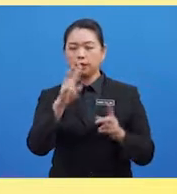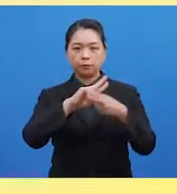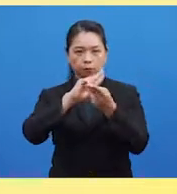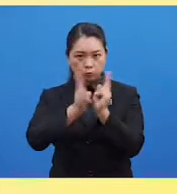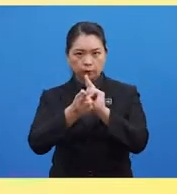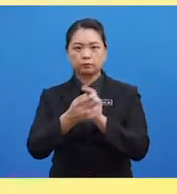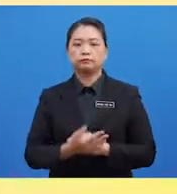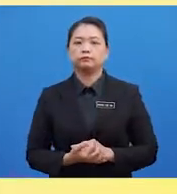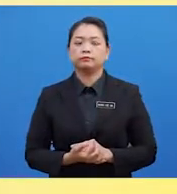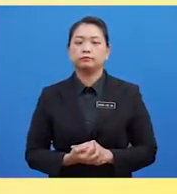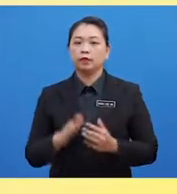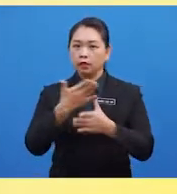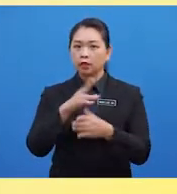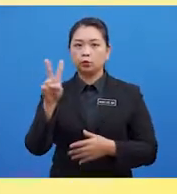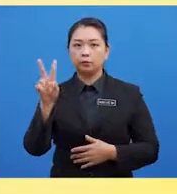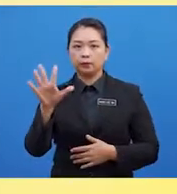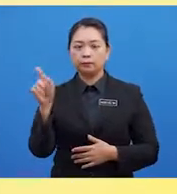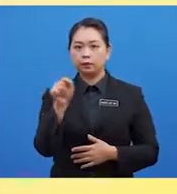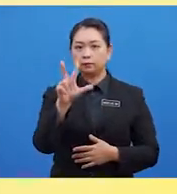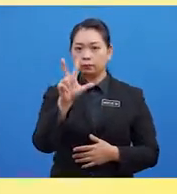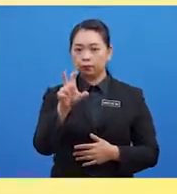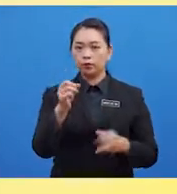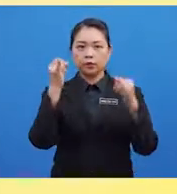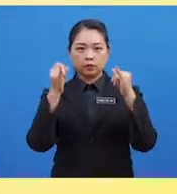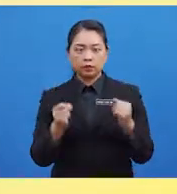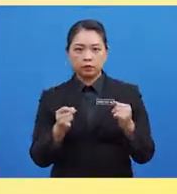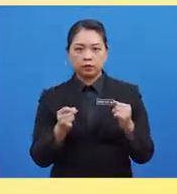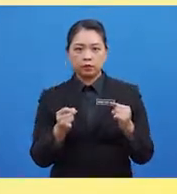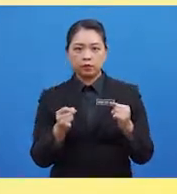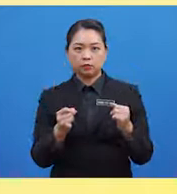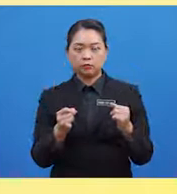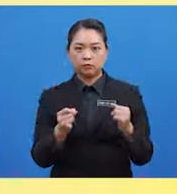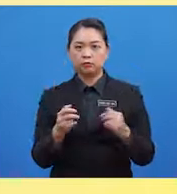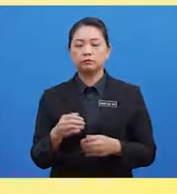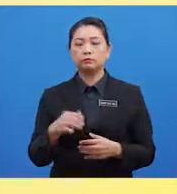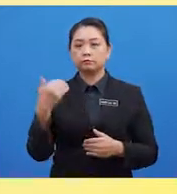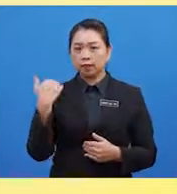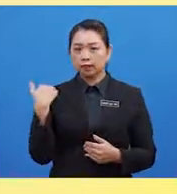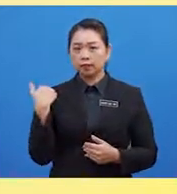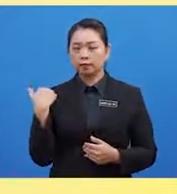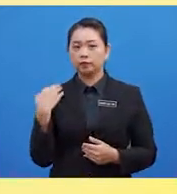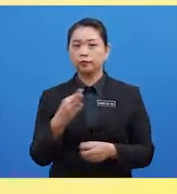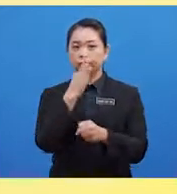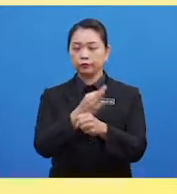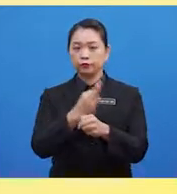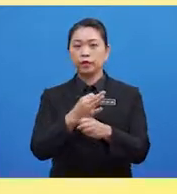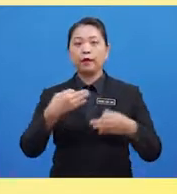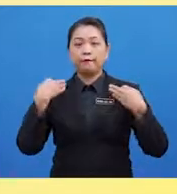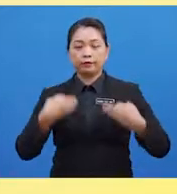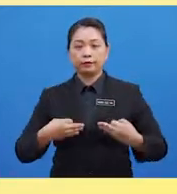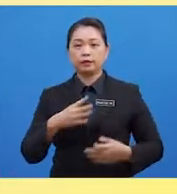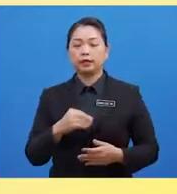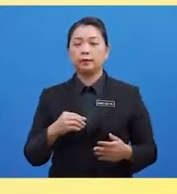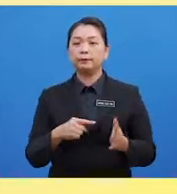30 Tahun Antara 25 Hingga 30 Tahun Individu Berada Di Puncak Fungsi